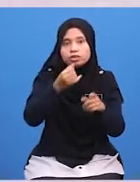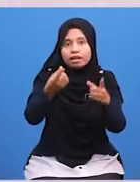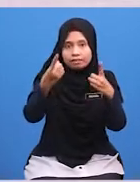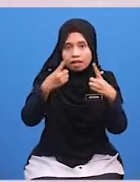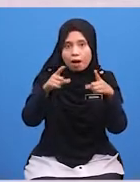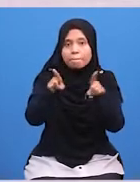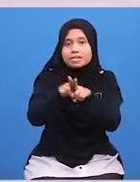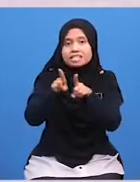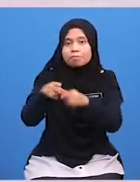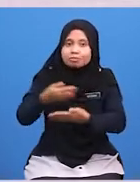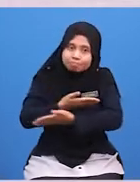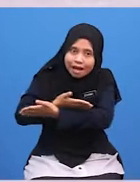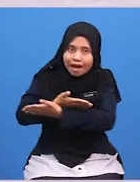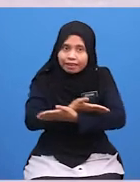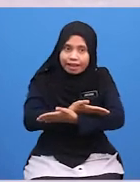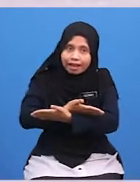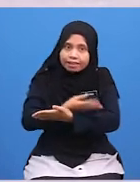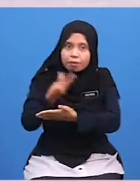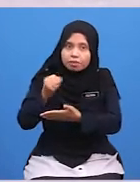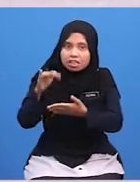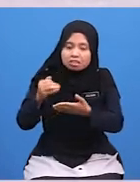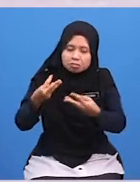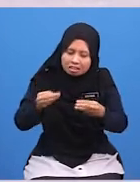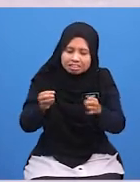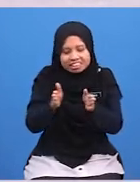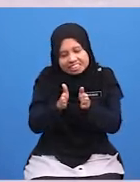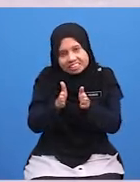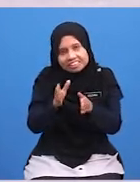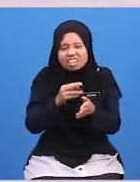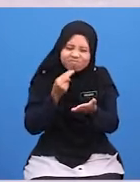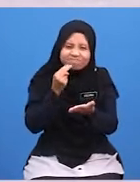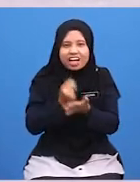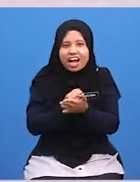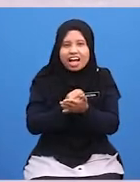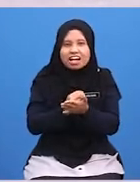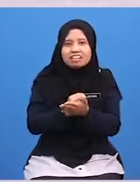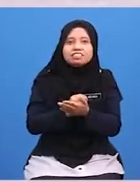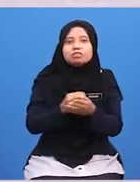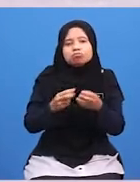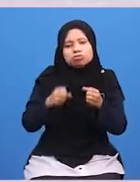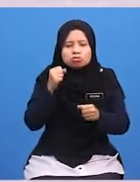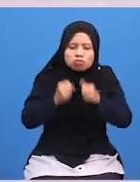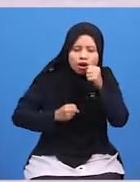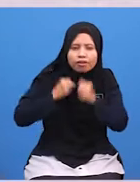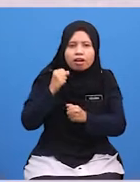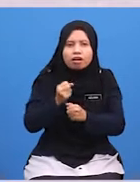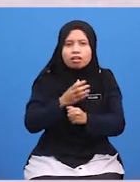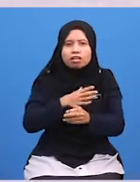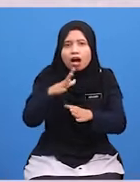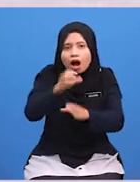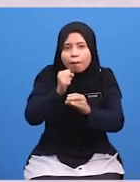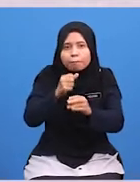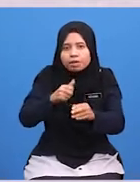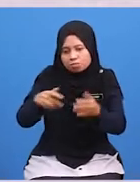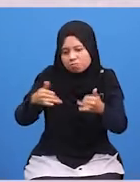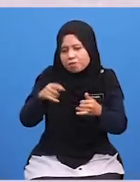Bersama Anak-anak Mereka Yang Masih Kecil Dan Agak Nakal Mereka Berlari-lari Dan Mengambil